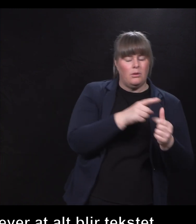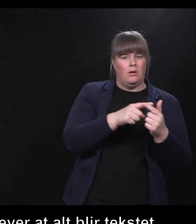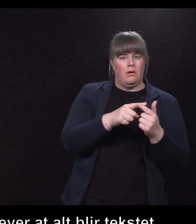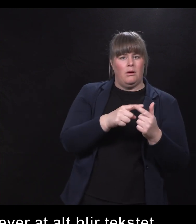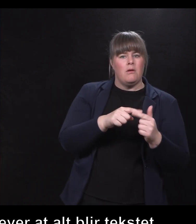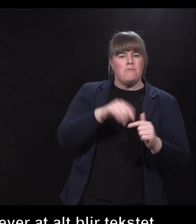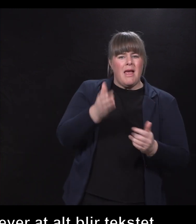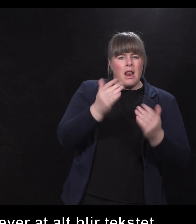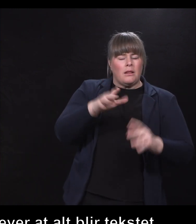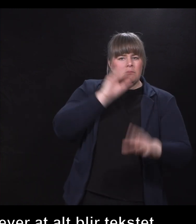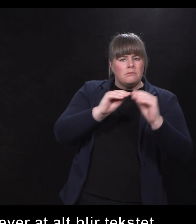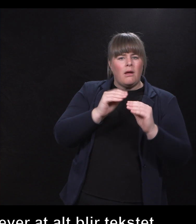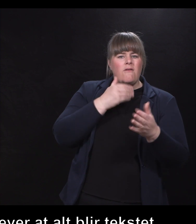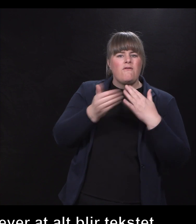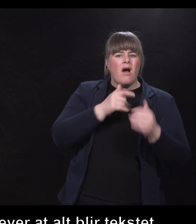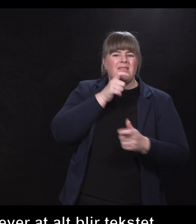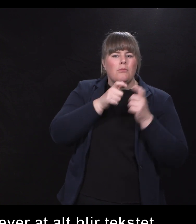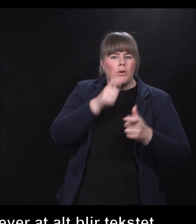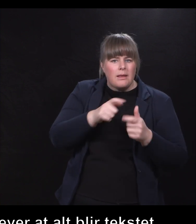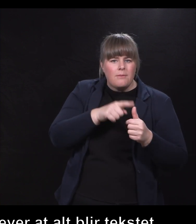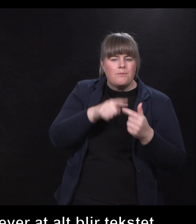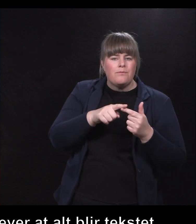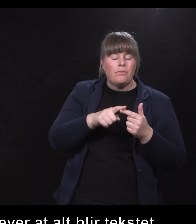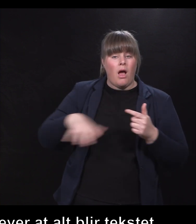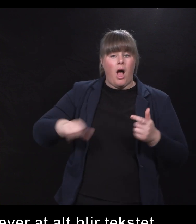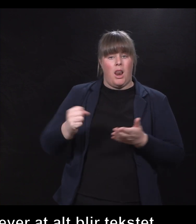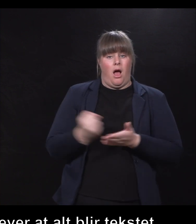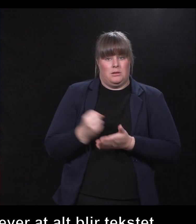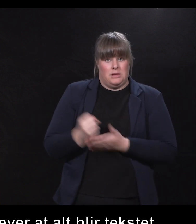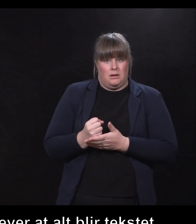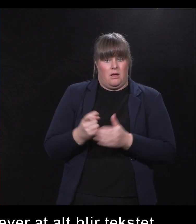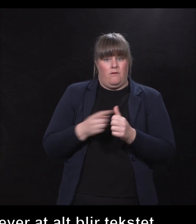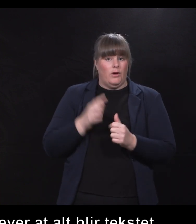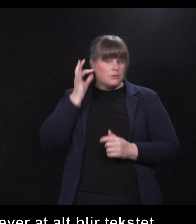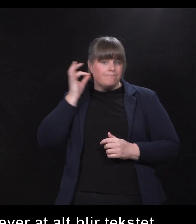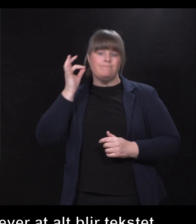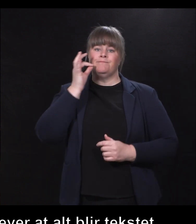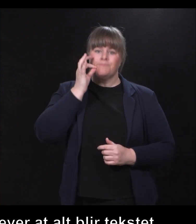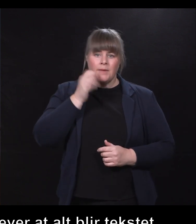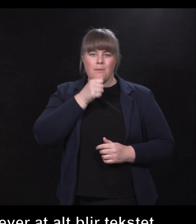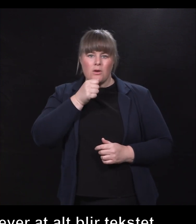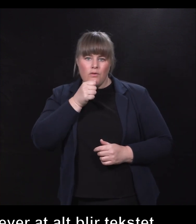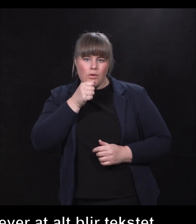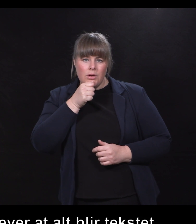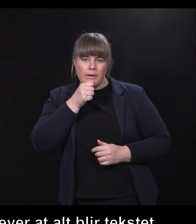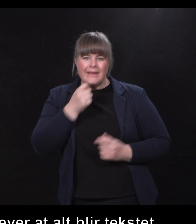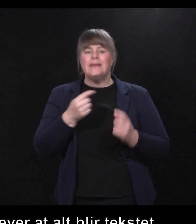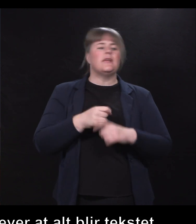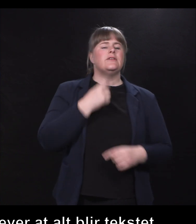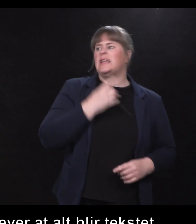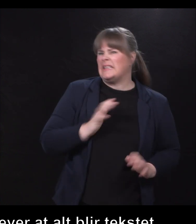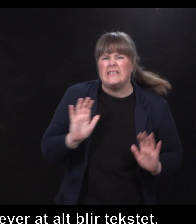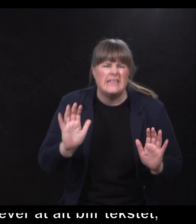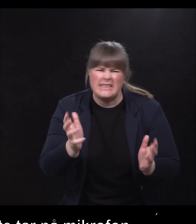Alle ansatte starter med å ta på seg mikrofonen de starter undervisningen. I stedet for at de starter, er det noen, vi trenger vel ikke mikrofon nå, ikke sant? Litt sånn småklein, så er det ingen som tør å si ifra.